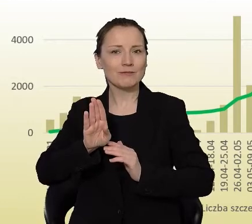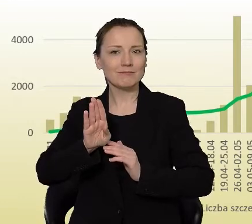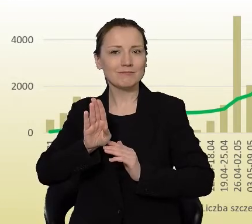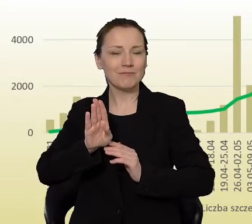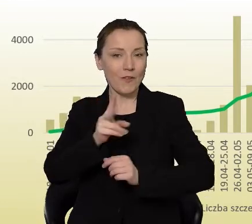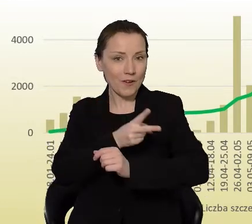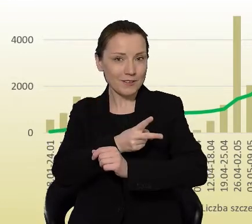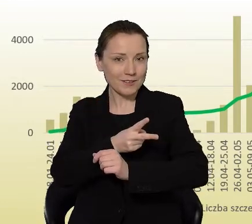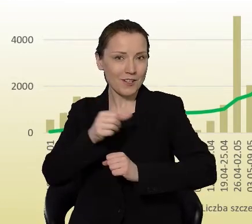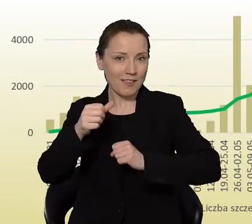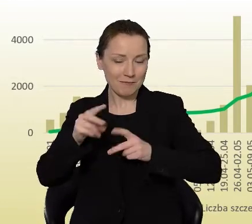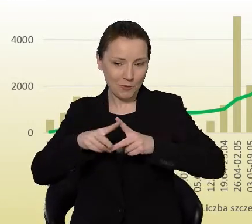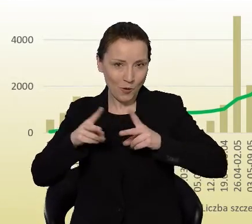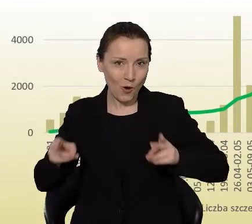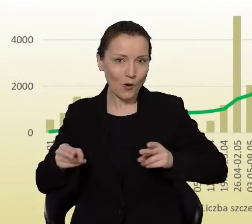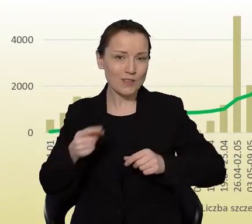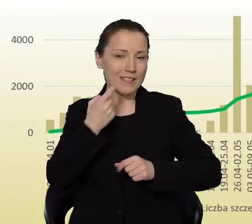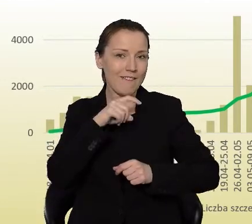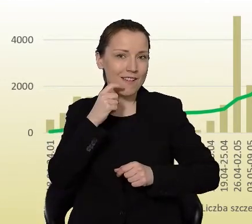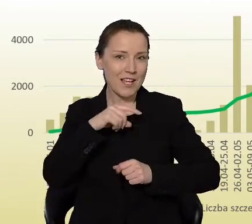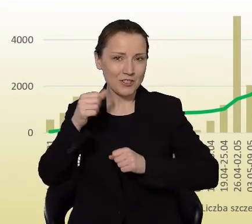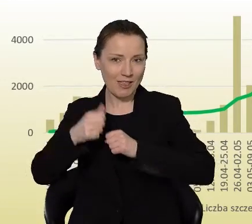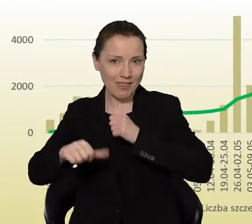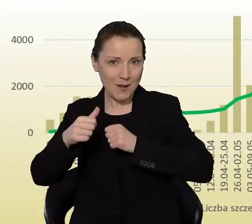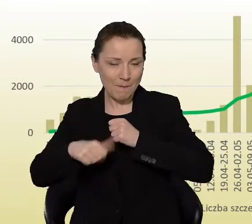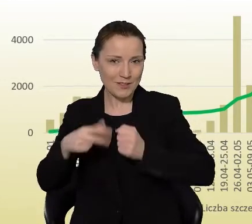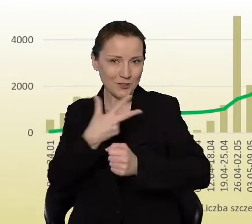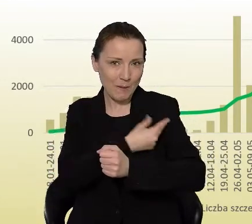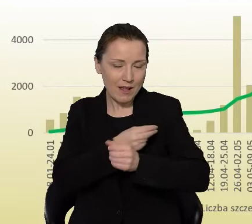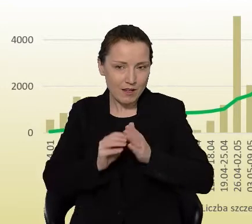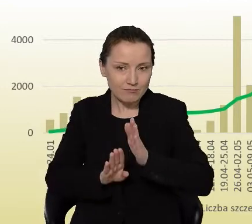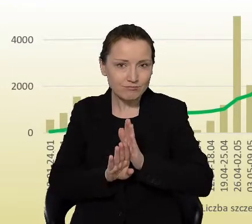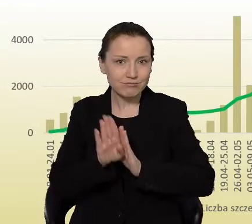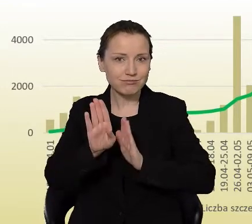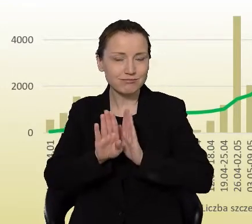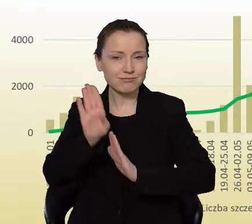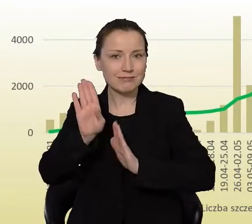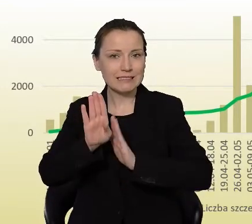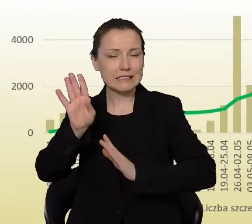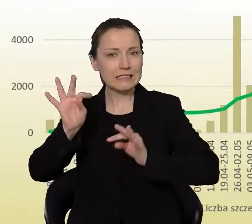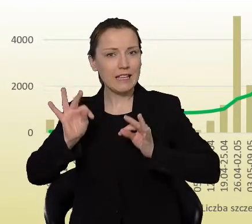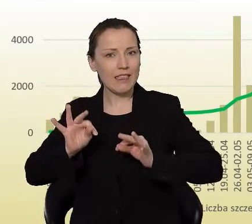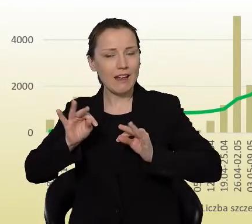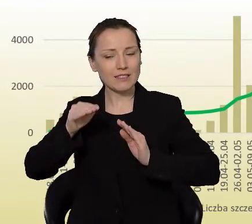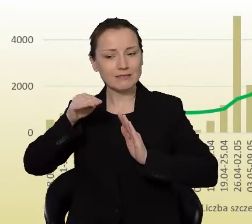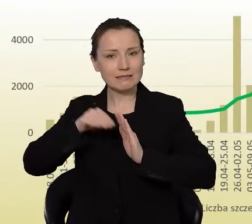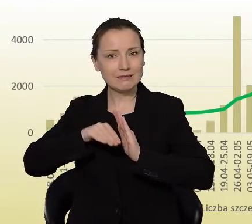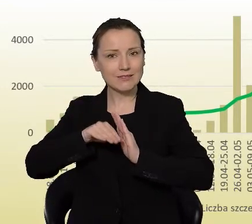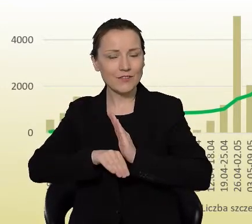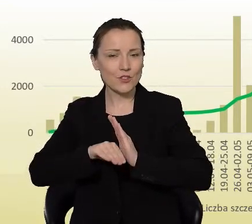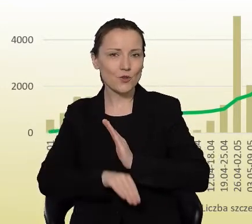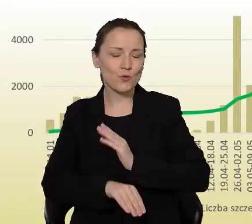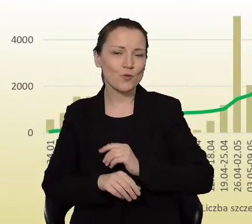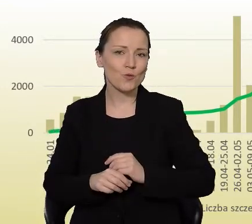lipca. Byliśmy zdeterminowani, zdecydowanie poddawać się szczepieniu. Teraz już słabiej i wolniej.